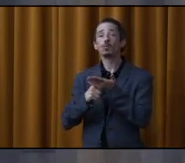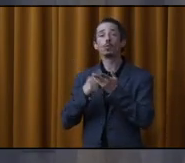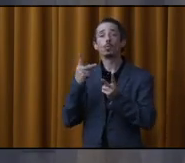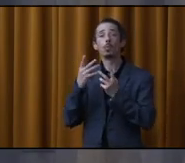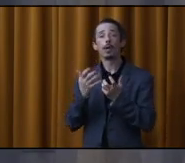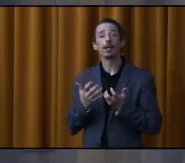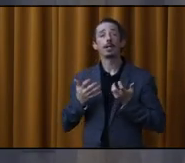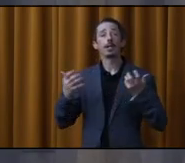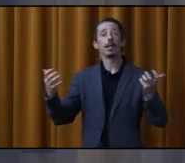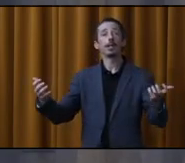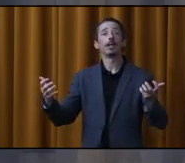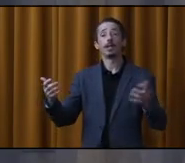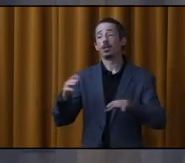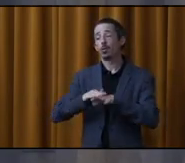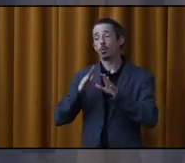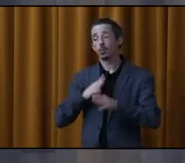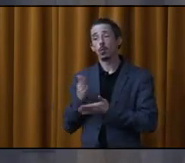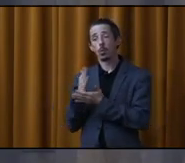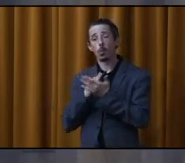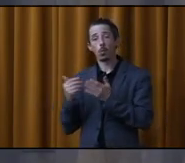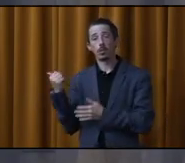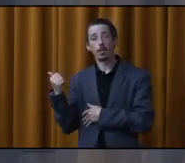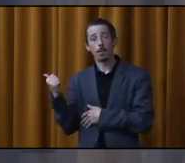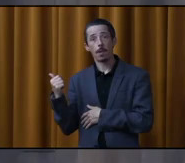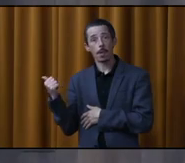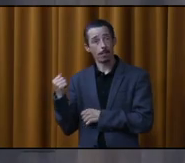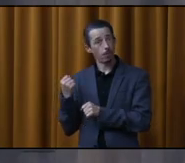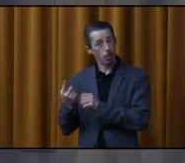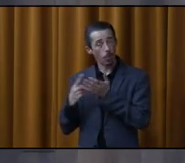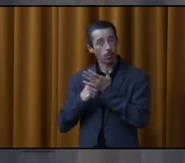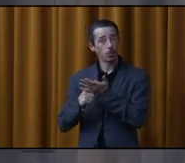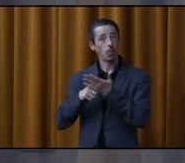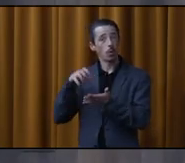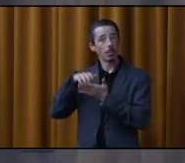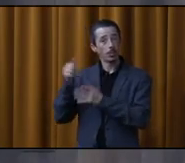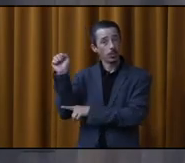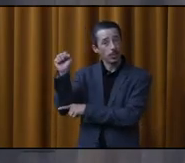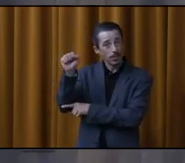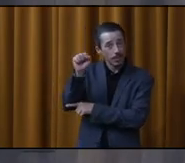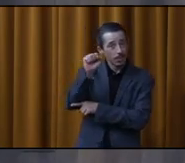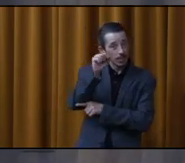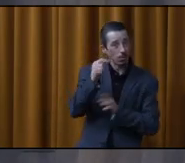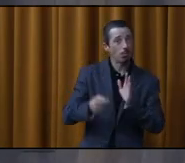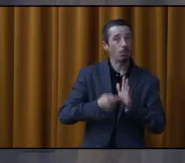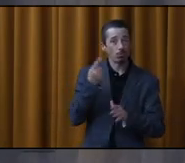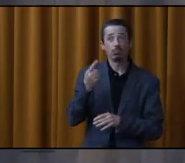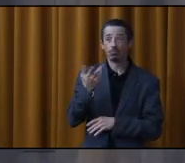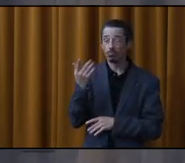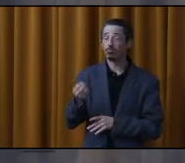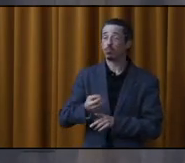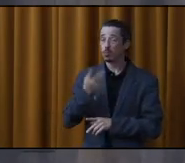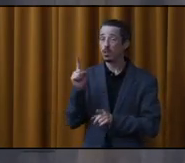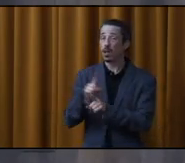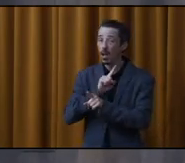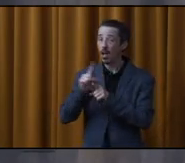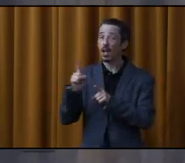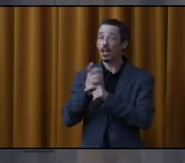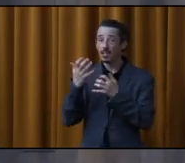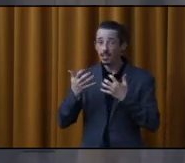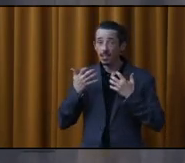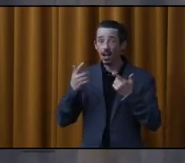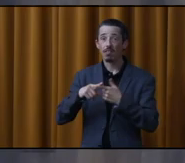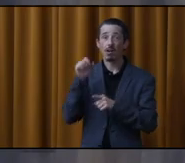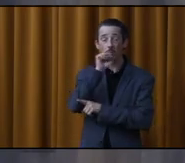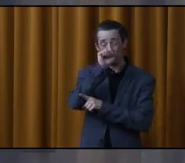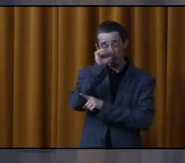Je peux vous dire que la conseillère du secteur en a fait des maisons. Elle a fait bien plus qu'une rencontre à l'intérieur d'une salle, est allée faire